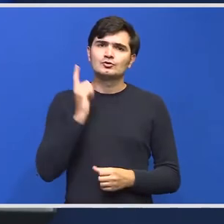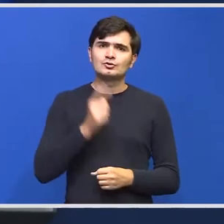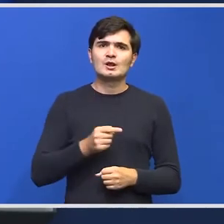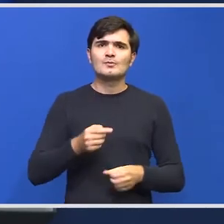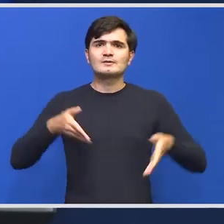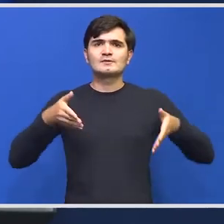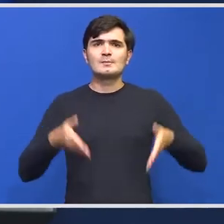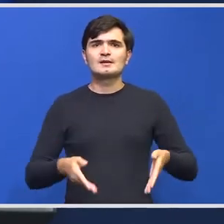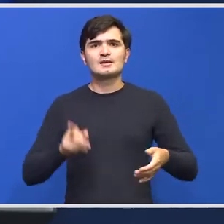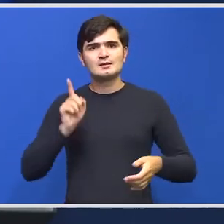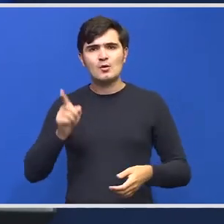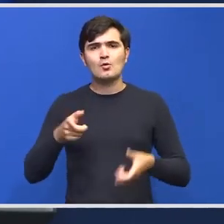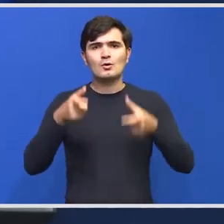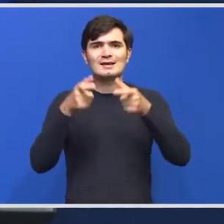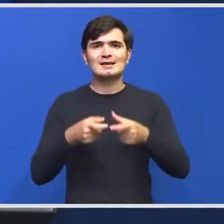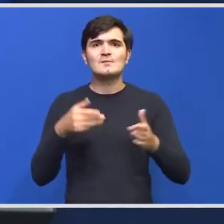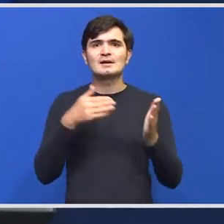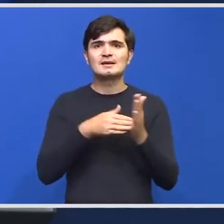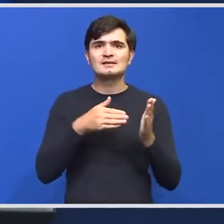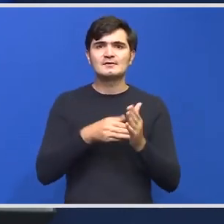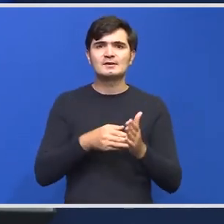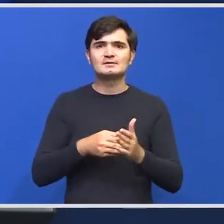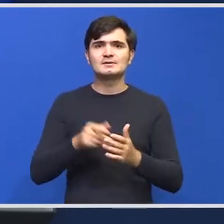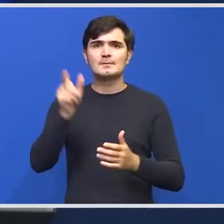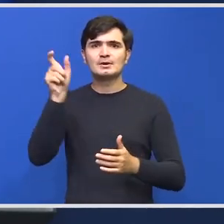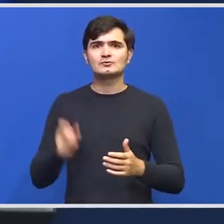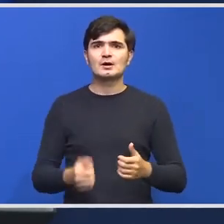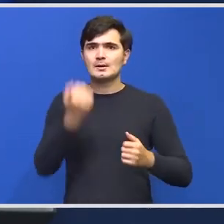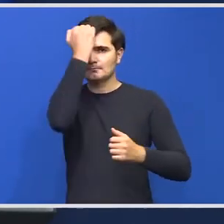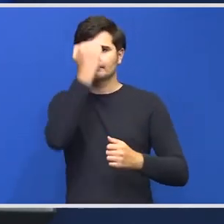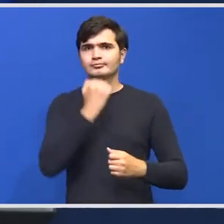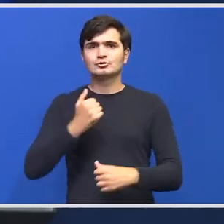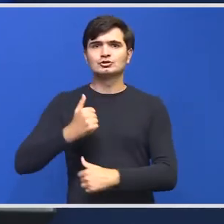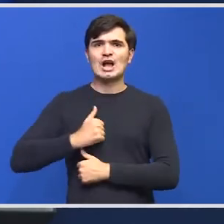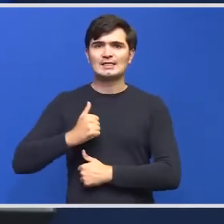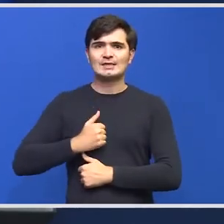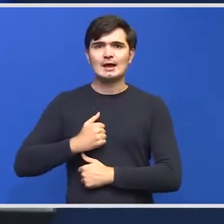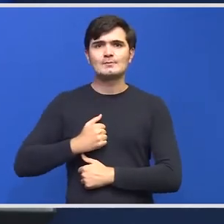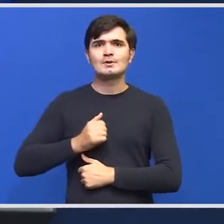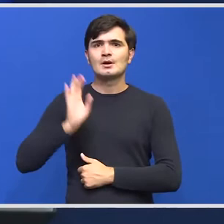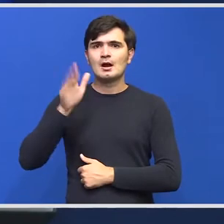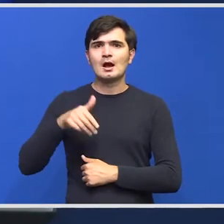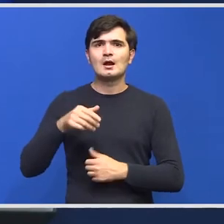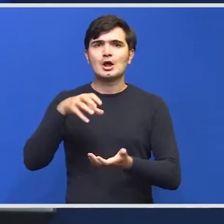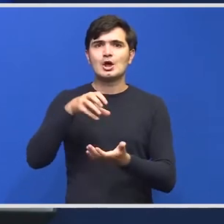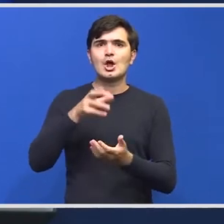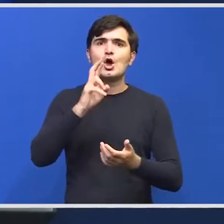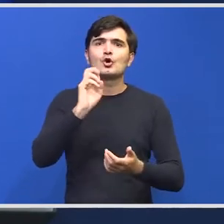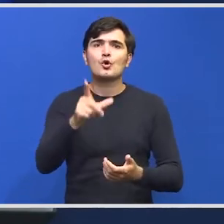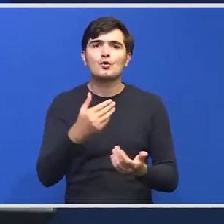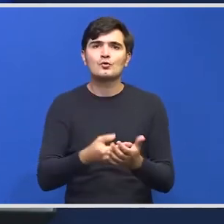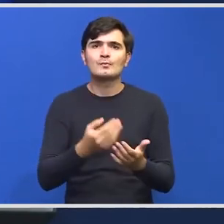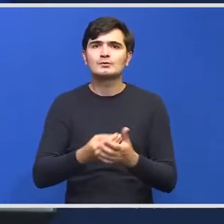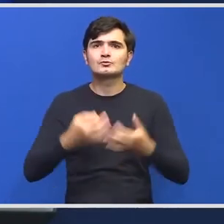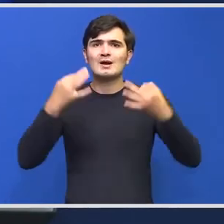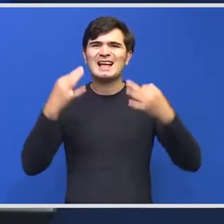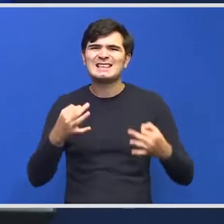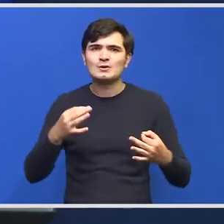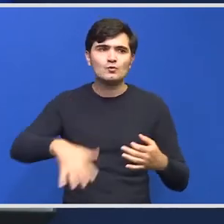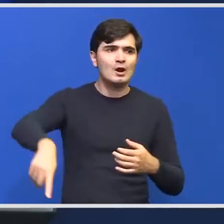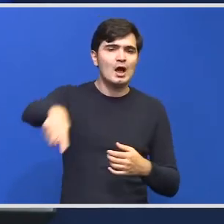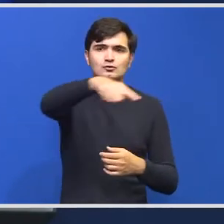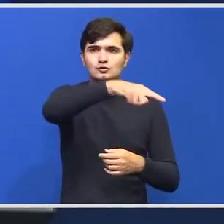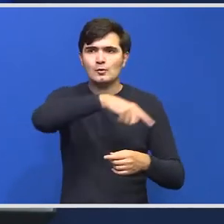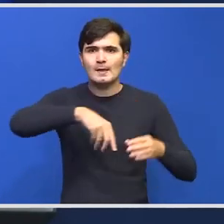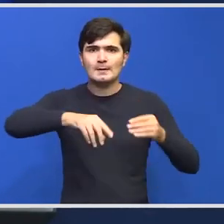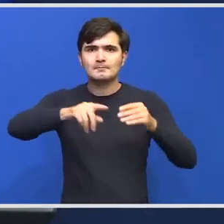trebuie să fie prezenți în echipa de intervenție jandarmii care vor avea rolul de a asigura zona, de a se asigura că